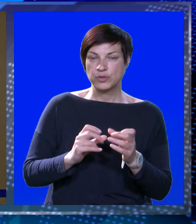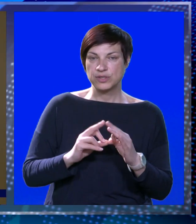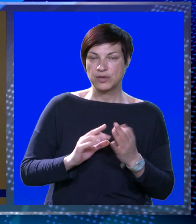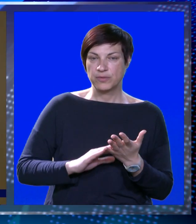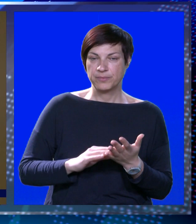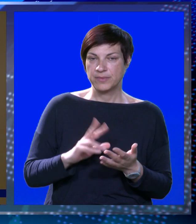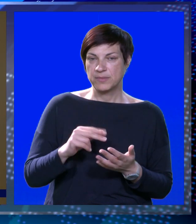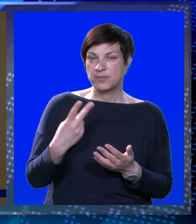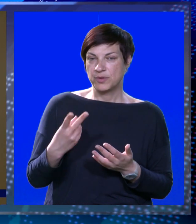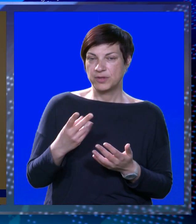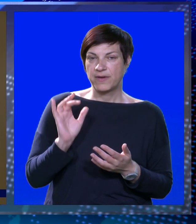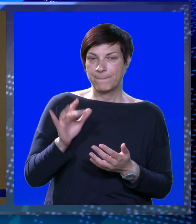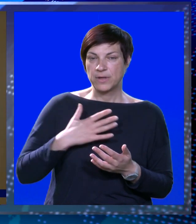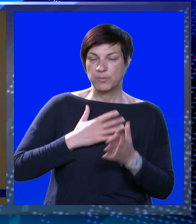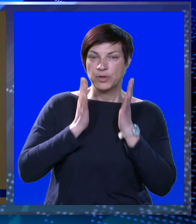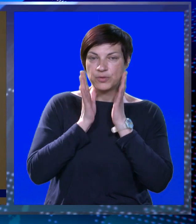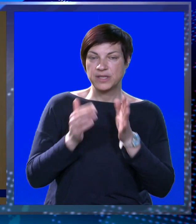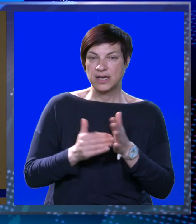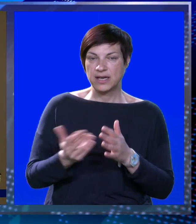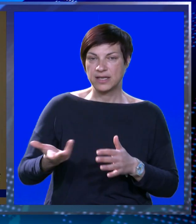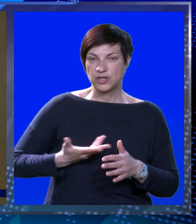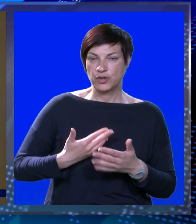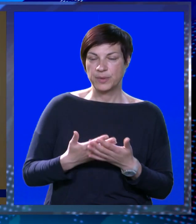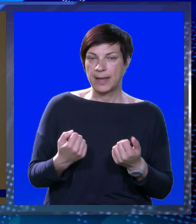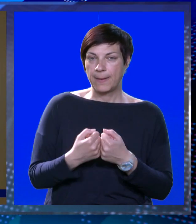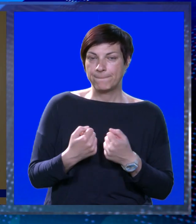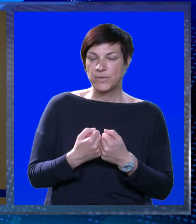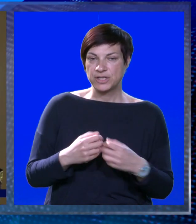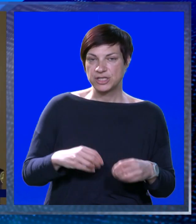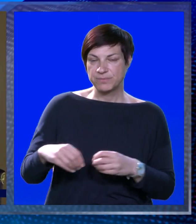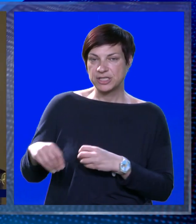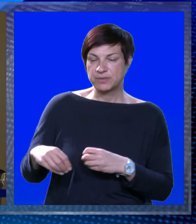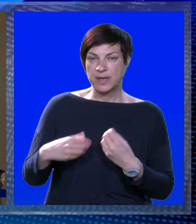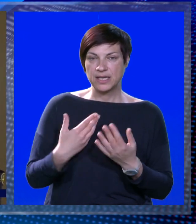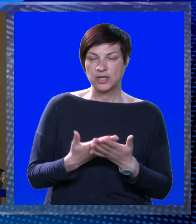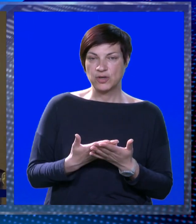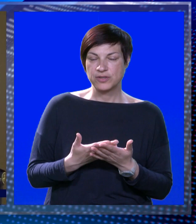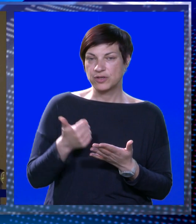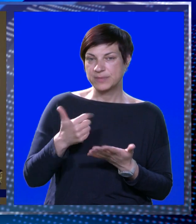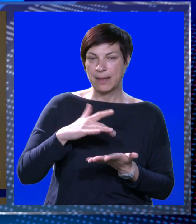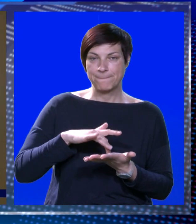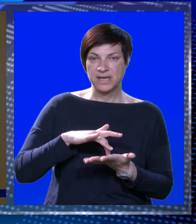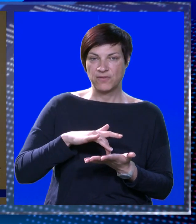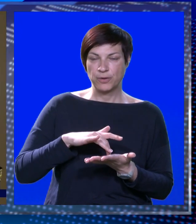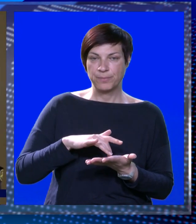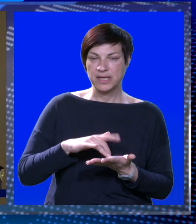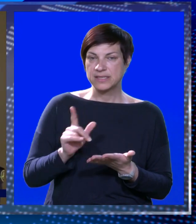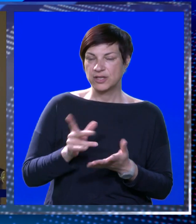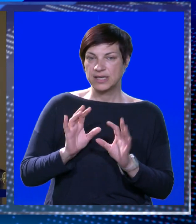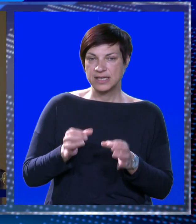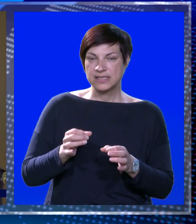protivnika koje je po mom uvjerenju trebali dobiti znači borit ćemo se za Španjolsko najvjerojatnije za to prvo mjesto